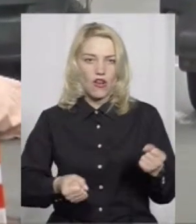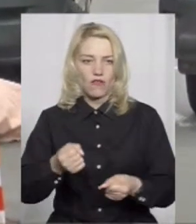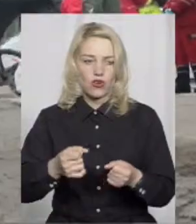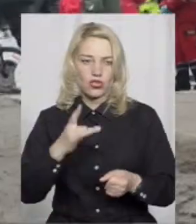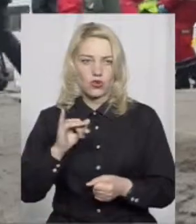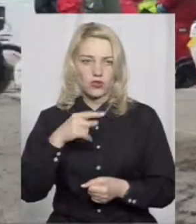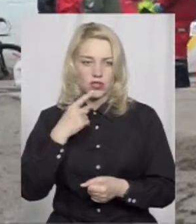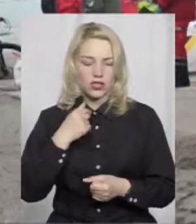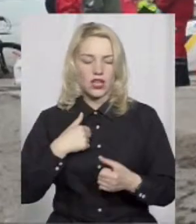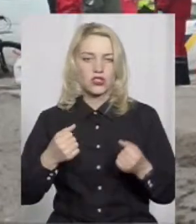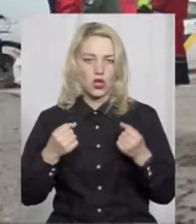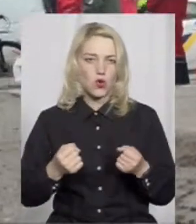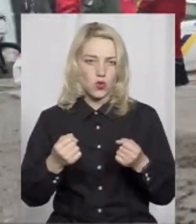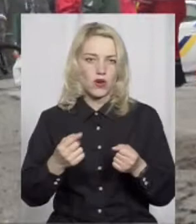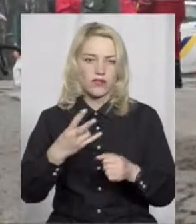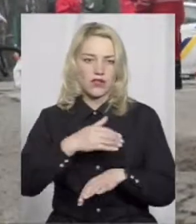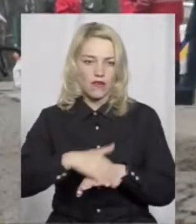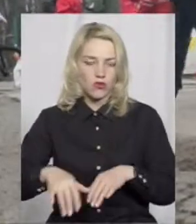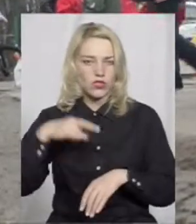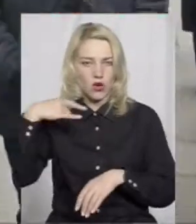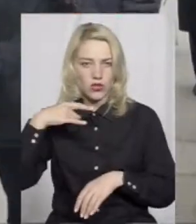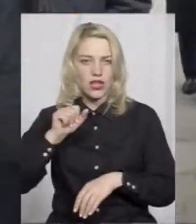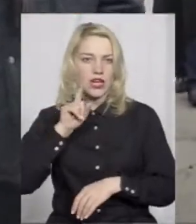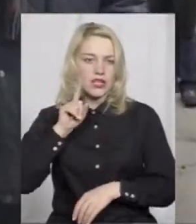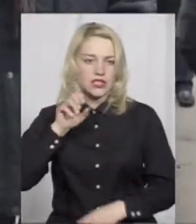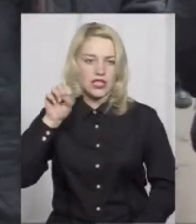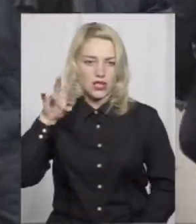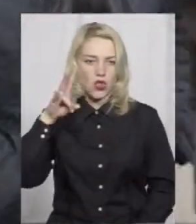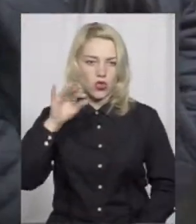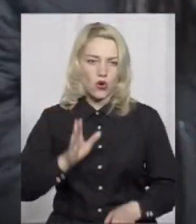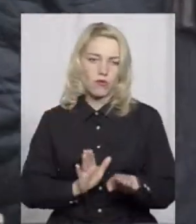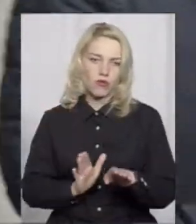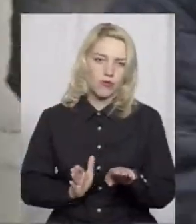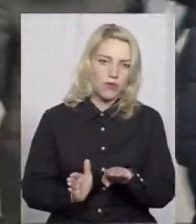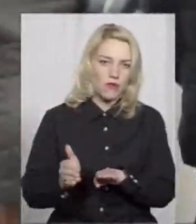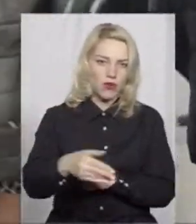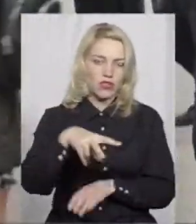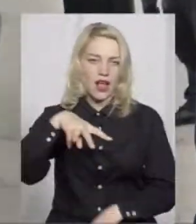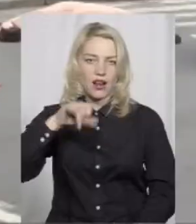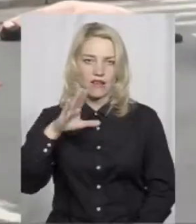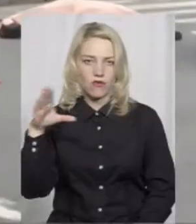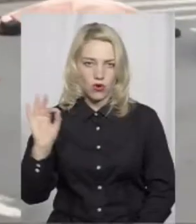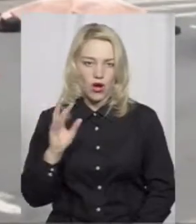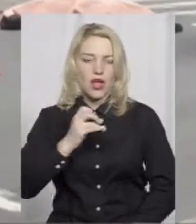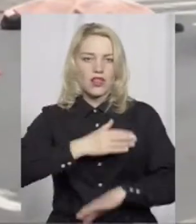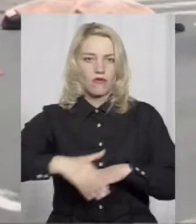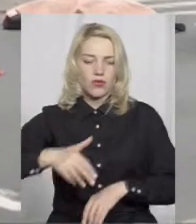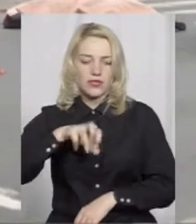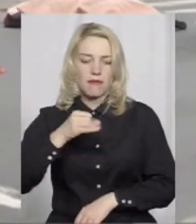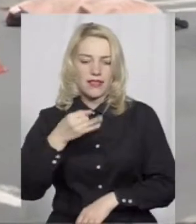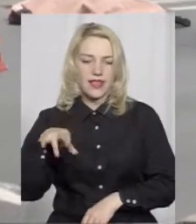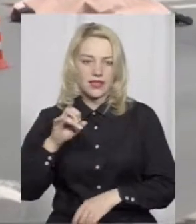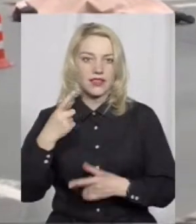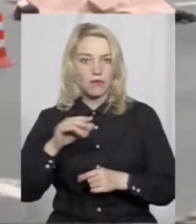каже, рухався вулицею Грушевського на зелений сигнал світлофора, але здійснював поворот ліворуч на вулицю Героїв Майдану, де одночасно горіло